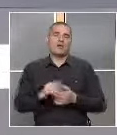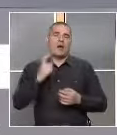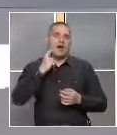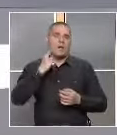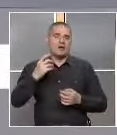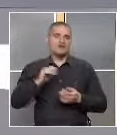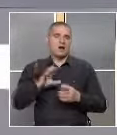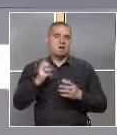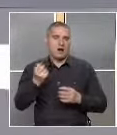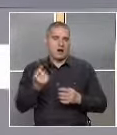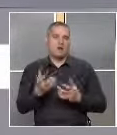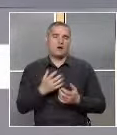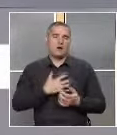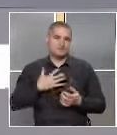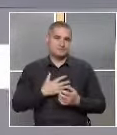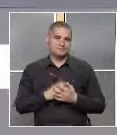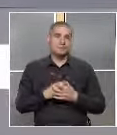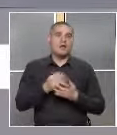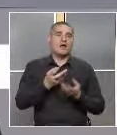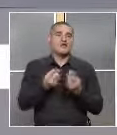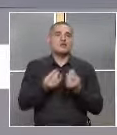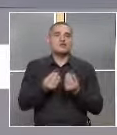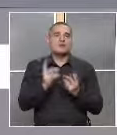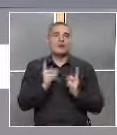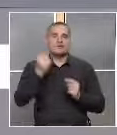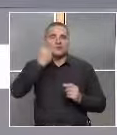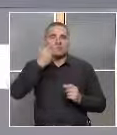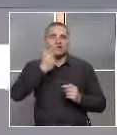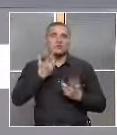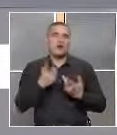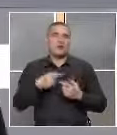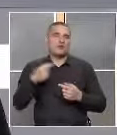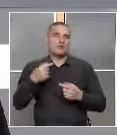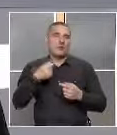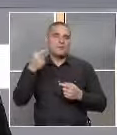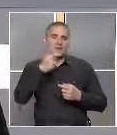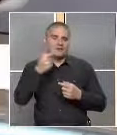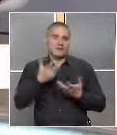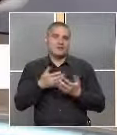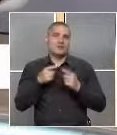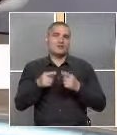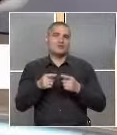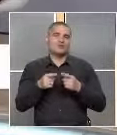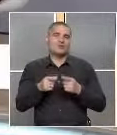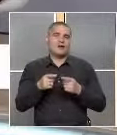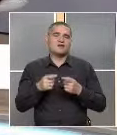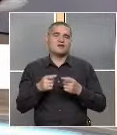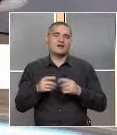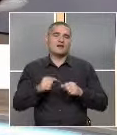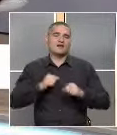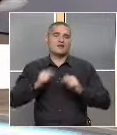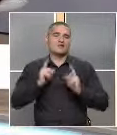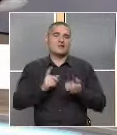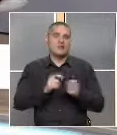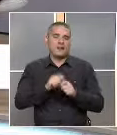балсам, гъба. Неща, които използваме, когато си мием зъбите. Това са дейностите, които извършваме